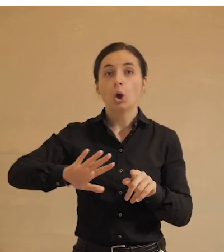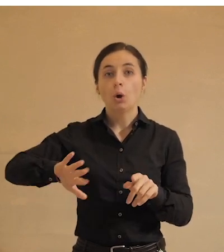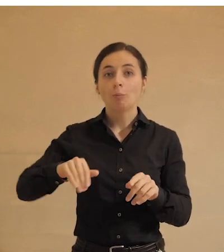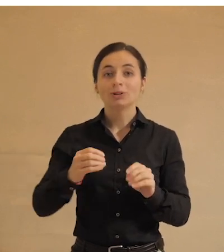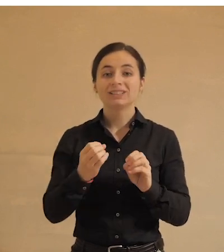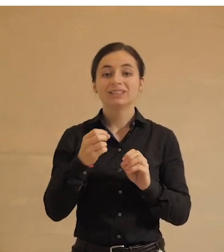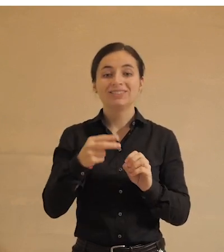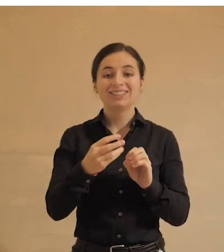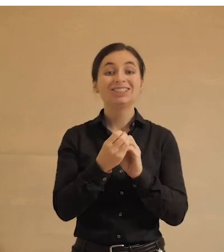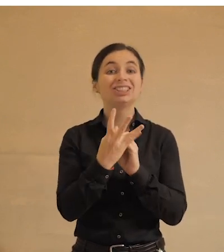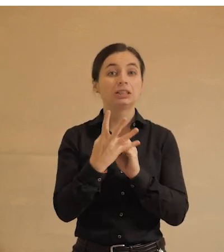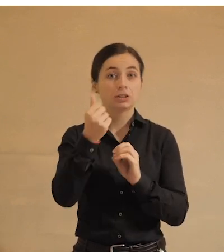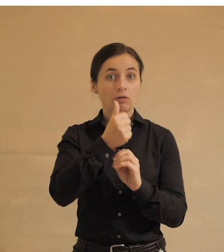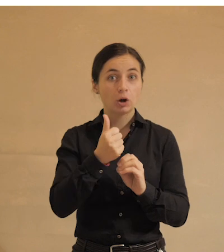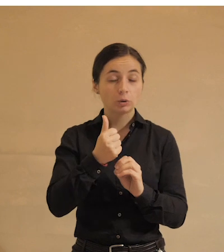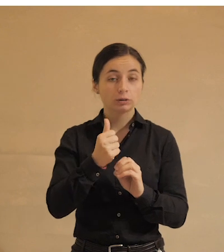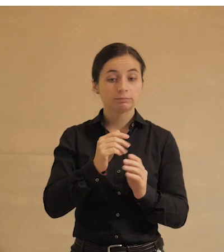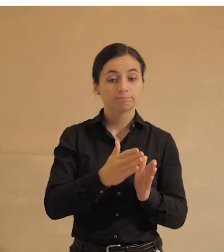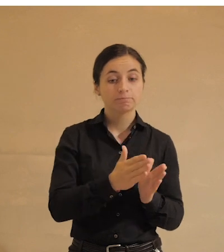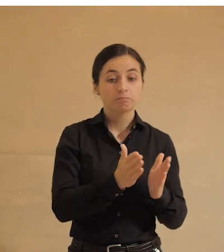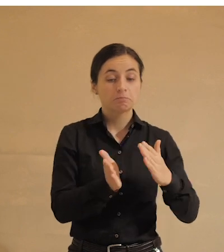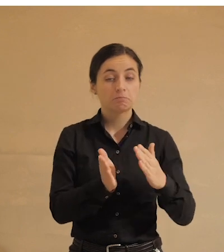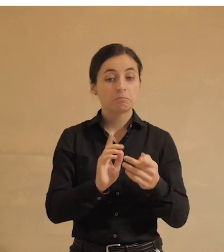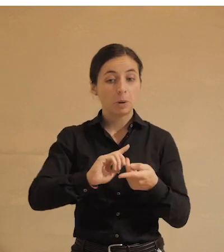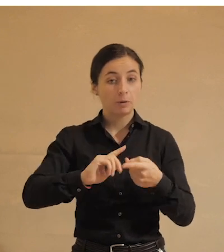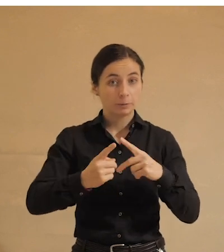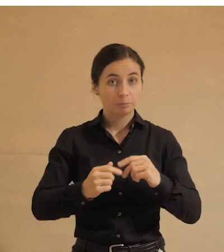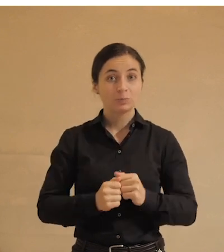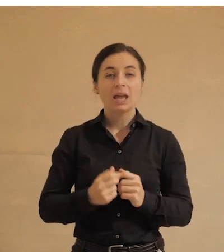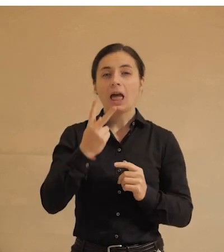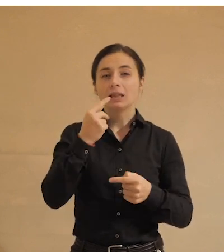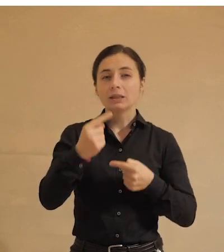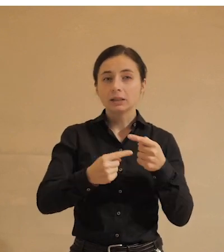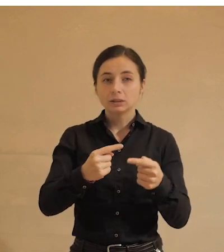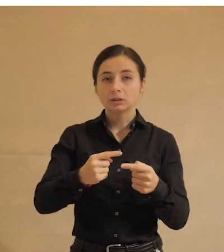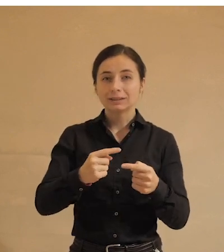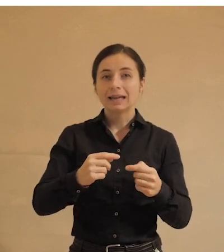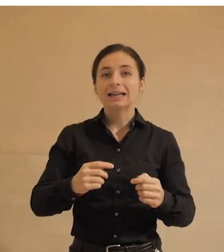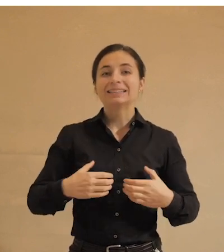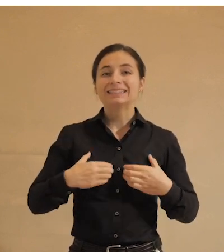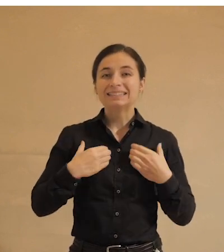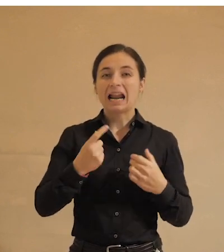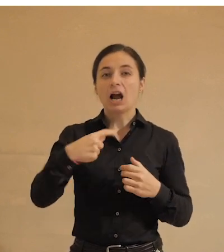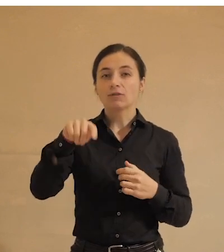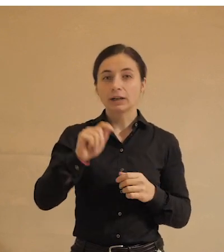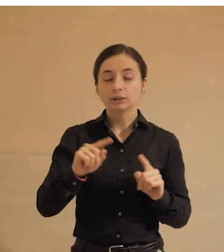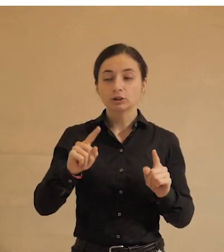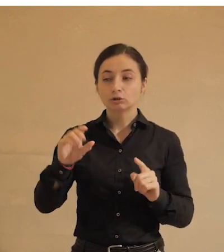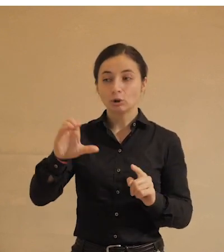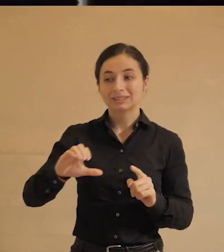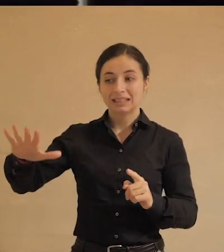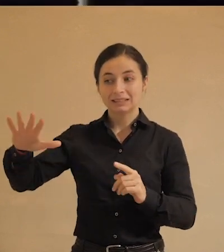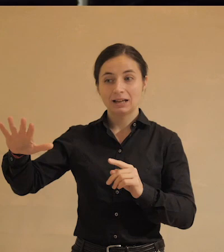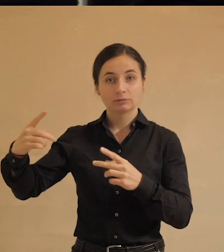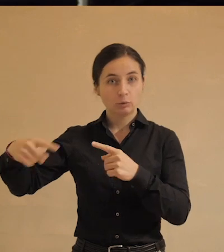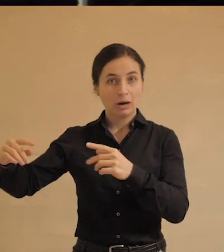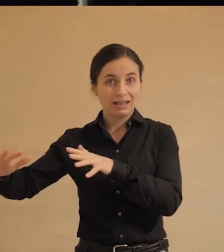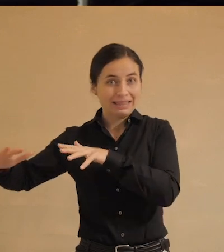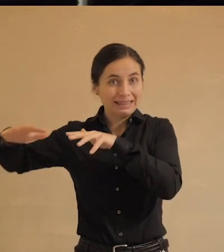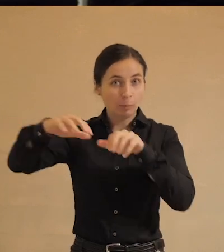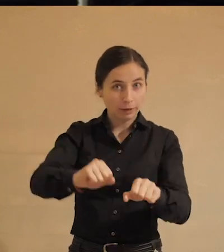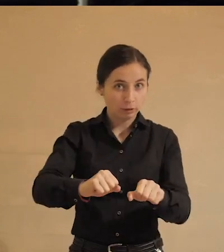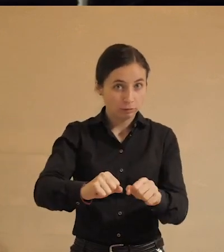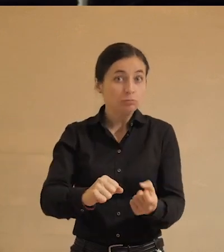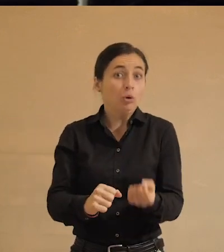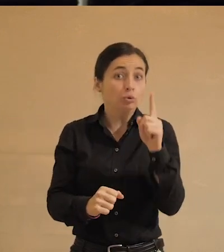2014 года, произошел интересный поворот. Значит, традиционно страх войны – это страх того, что на вас нападет внешний враг. Ну, понятно, да,